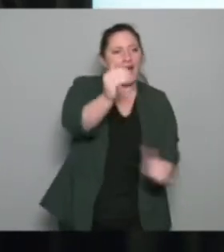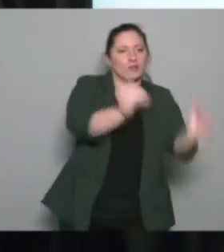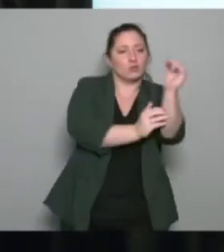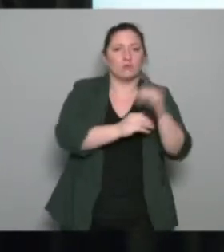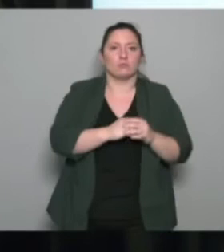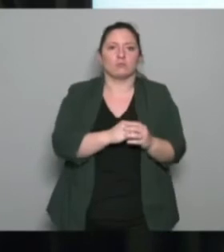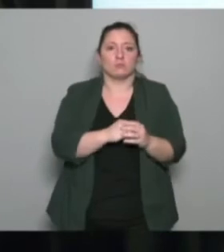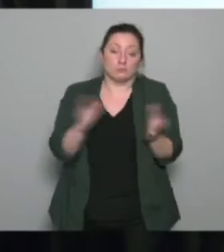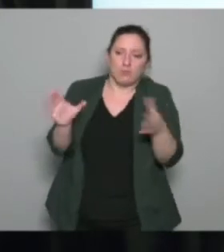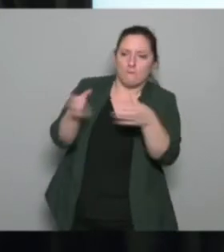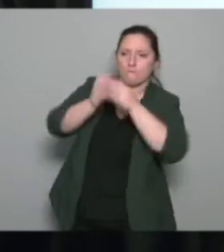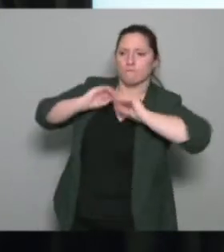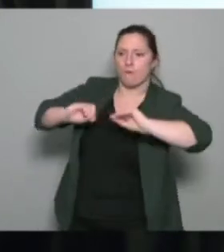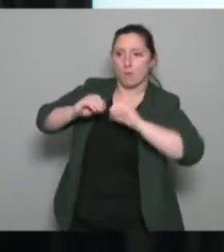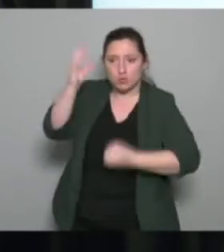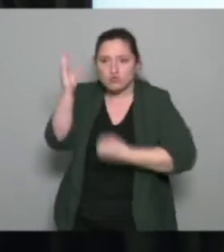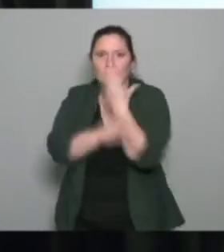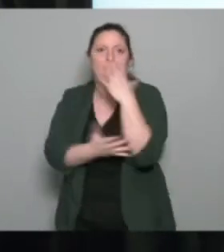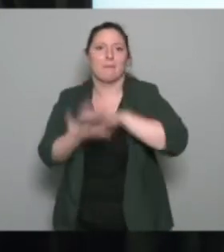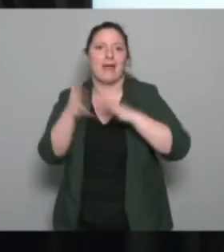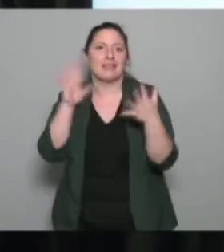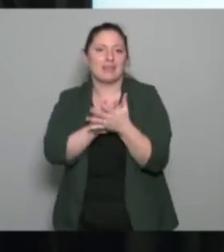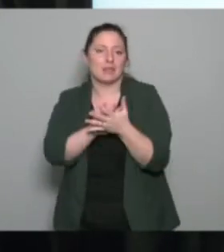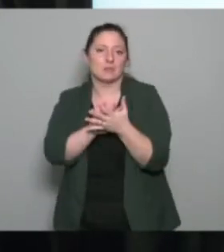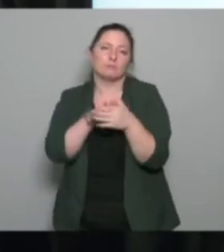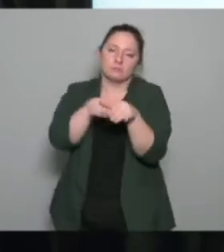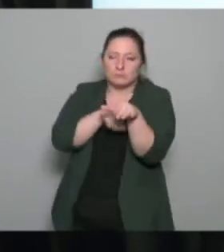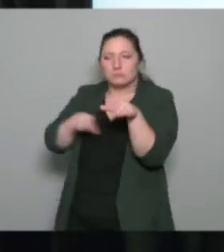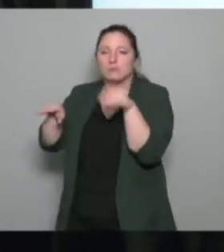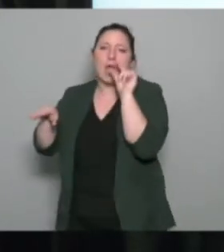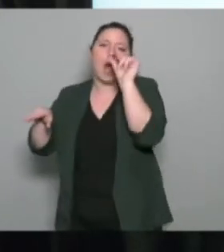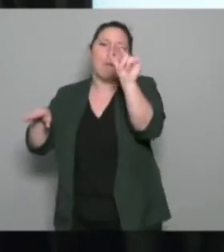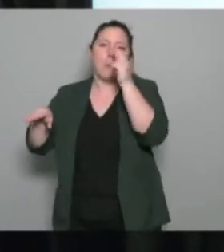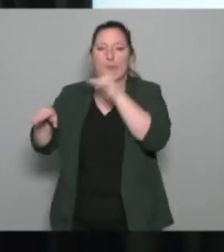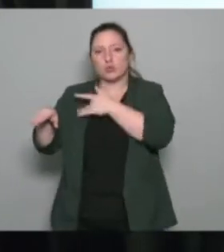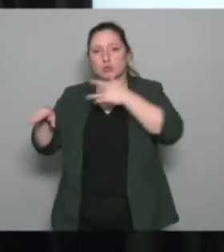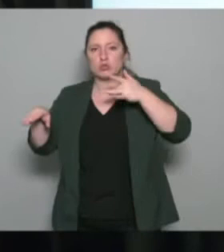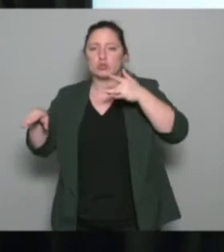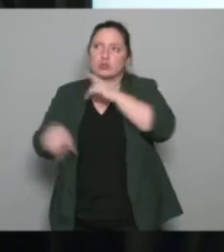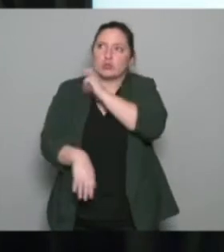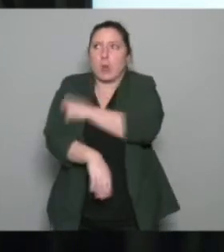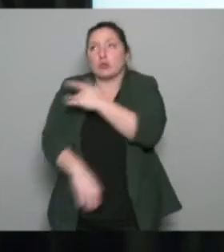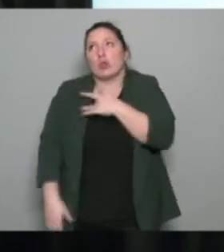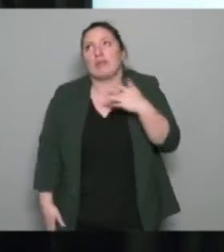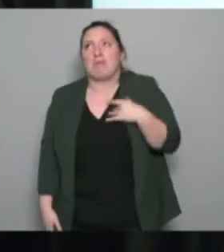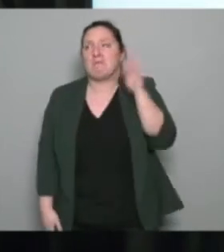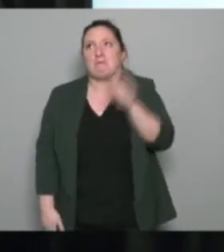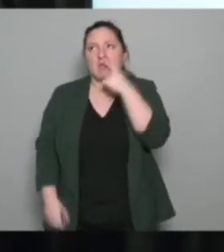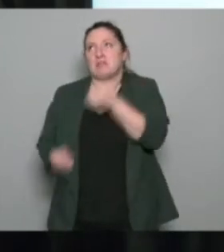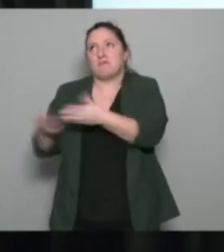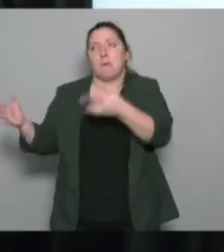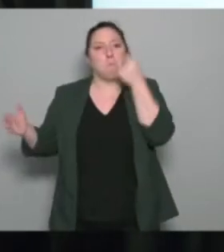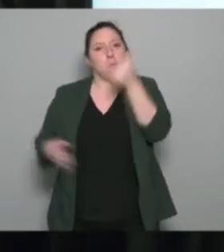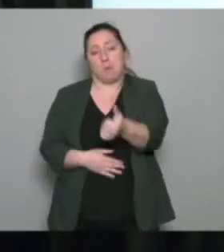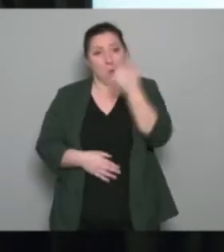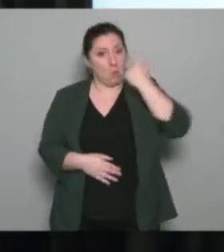former sur les nouvelles pratiques un petit peu sur la pratique sport santé mais pas très développée on le voit